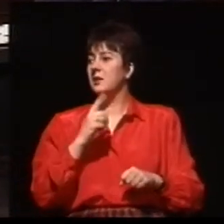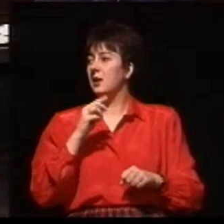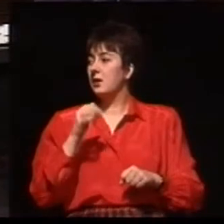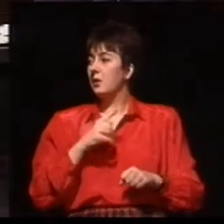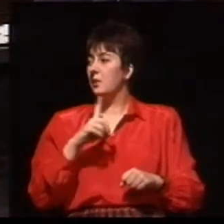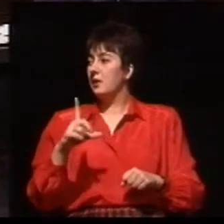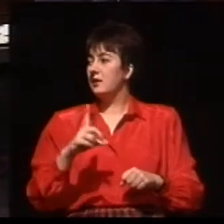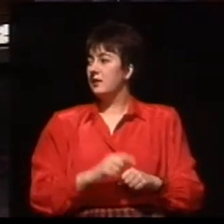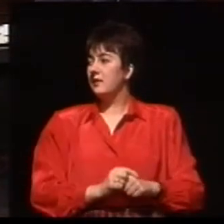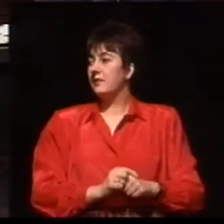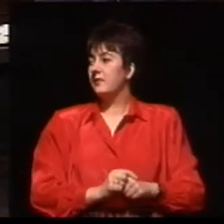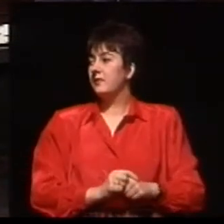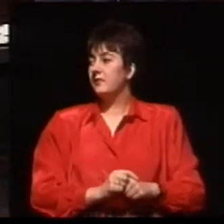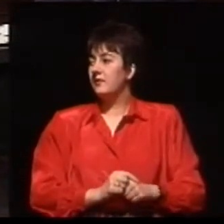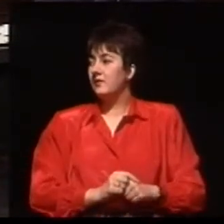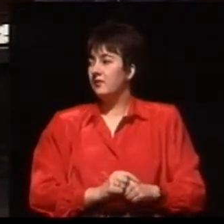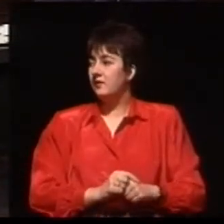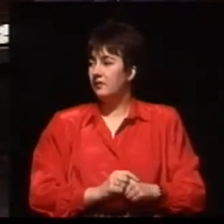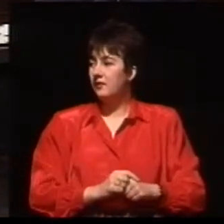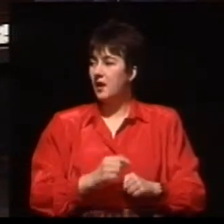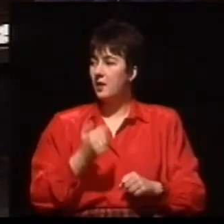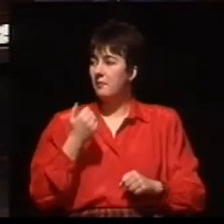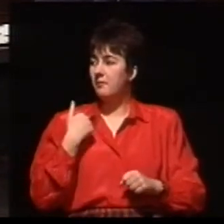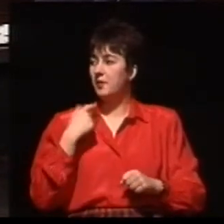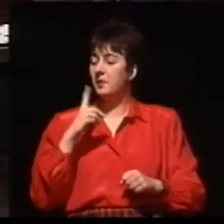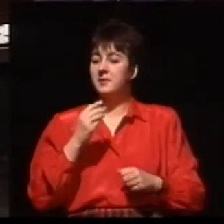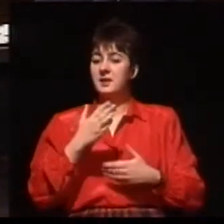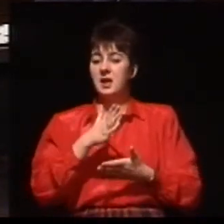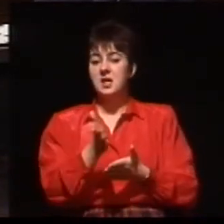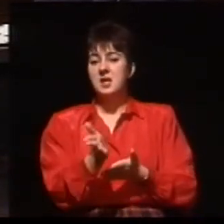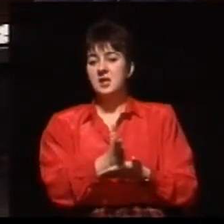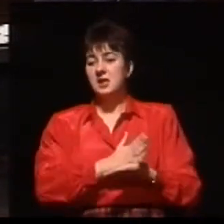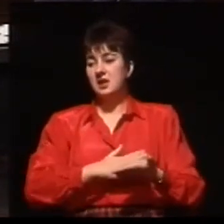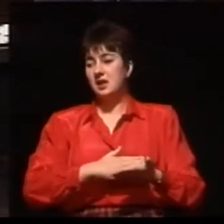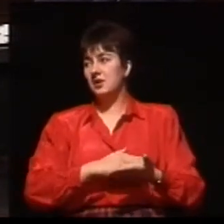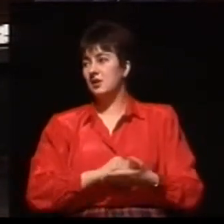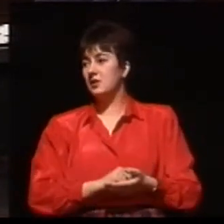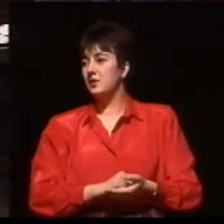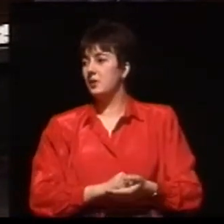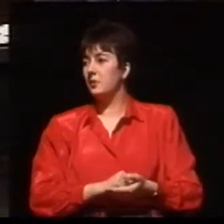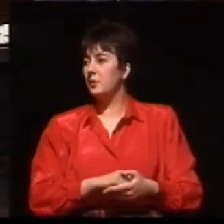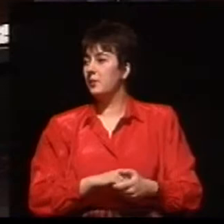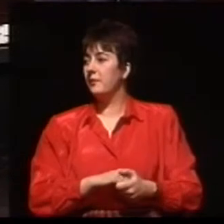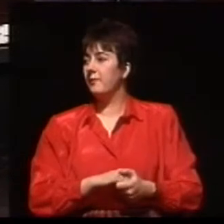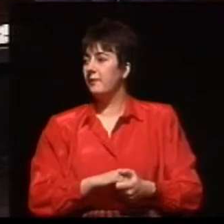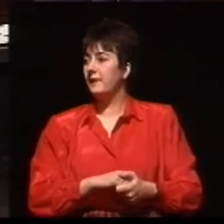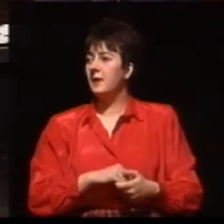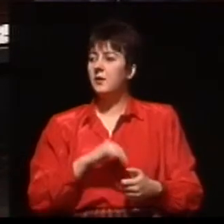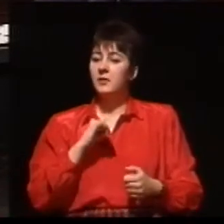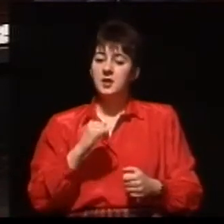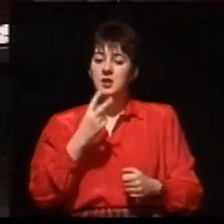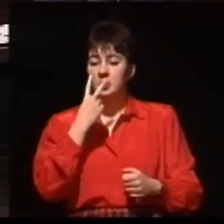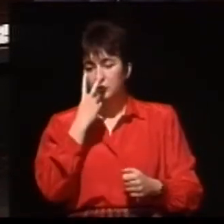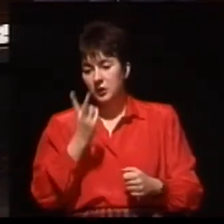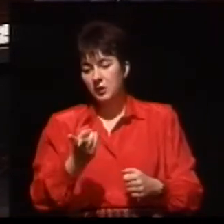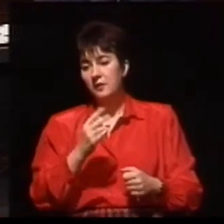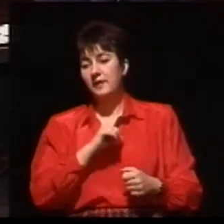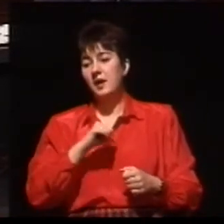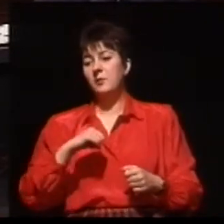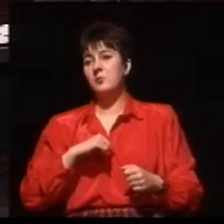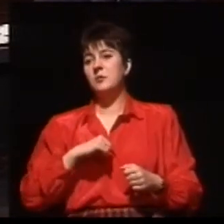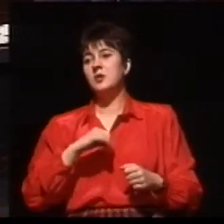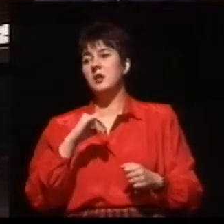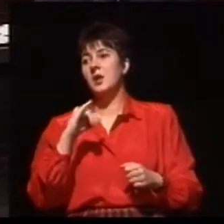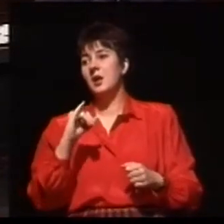przyglądałem się, jak wykonywane są nowoczesne operacje ucha i innych schorzeń. I byłem